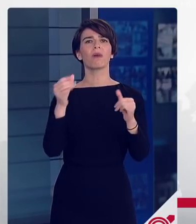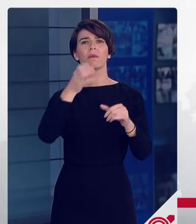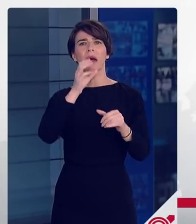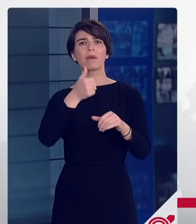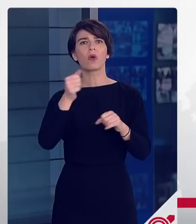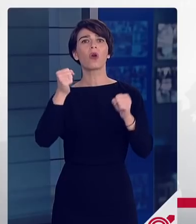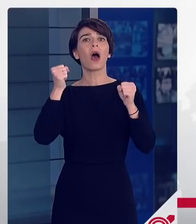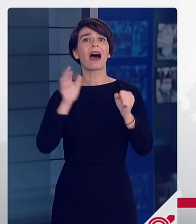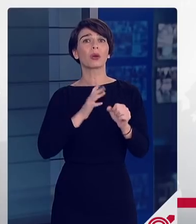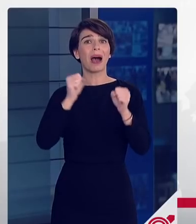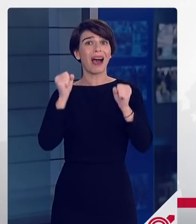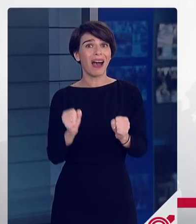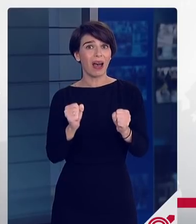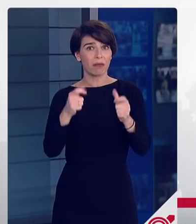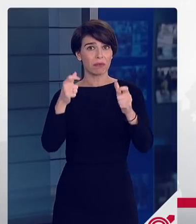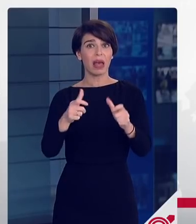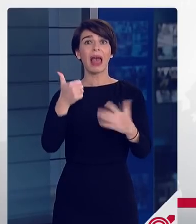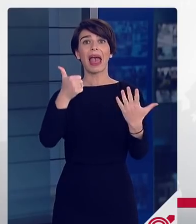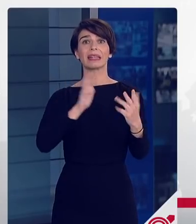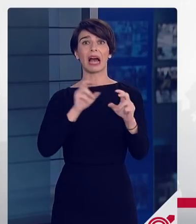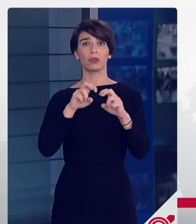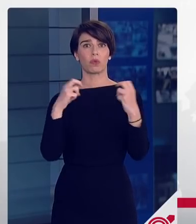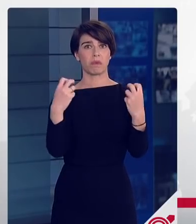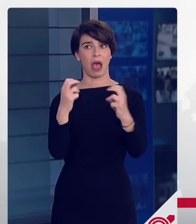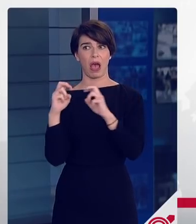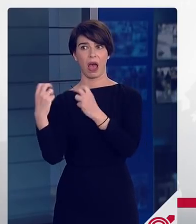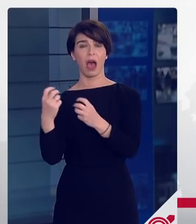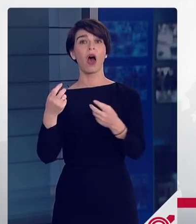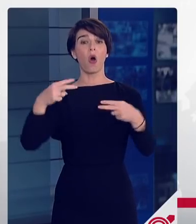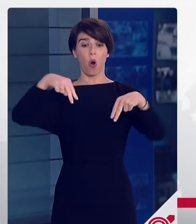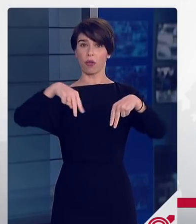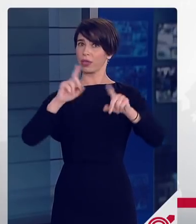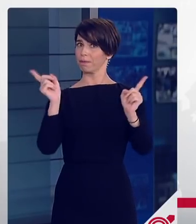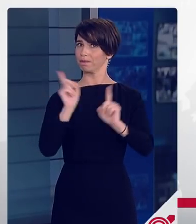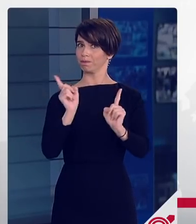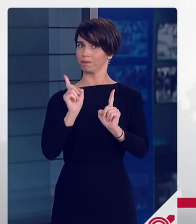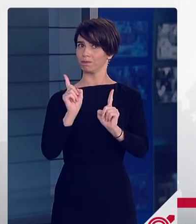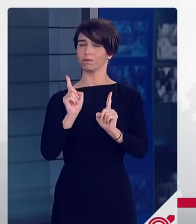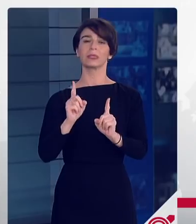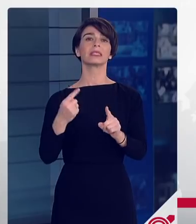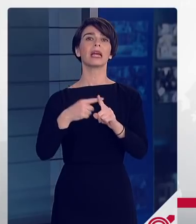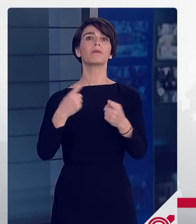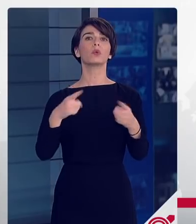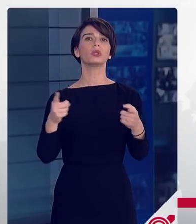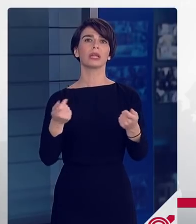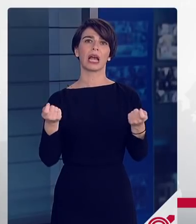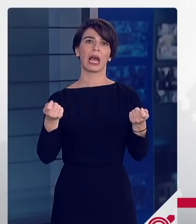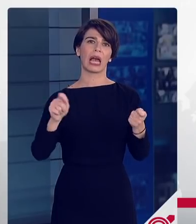καθήμενους σε τραπέζια έξι ατόμων χωρίς ορθίους ενώ θα απαγορεύεται πλήρως και η μουσική